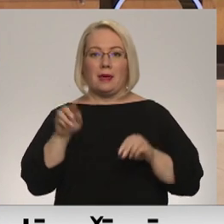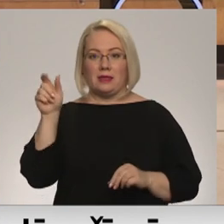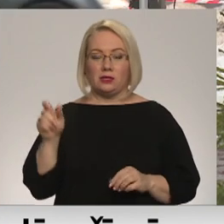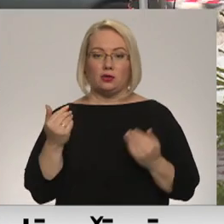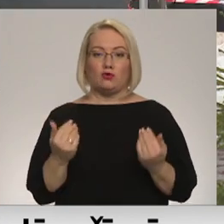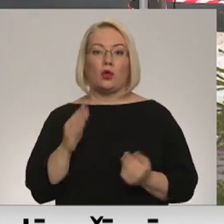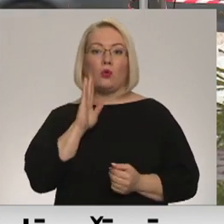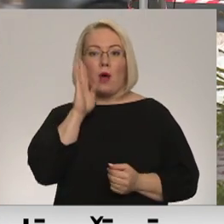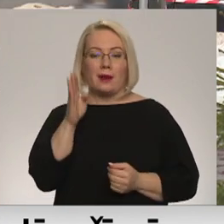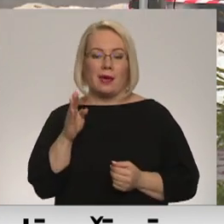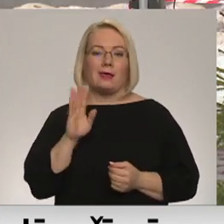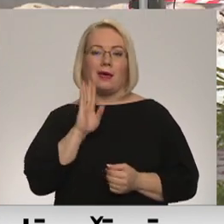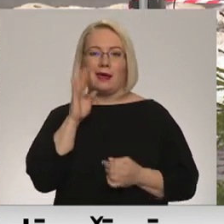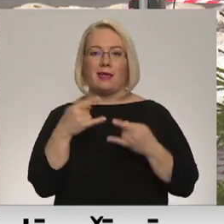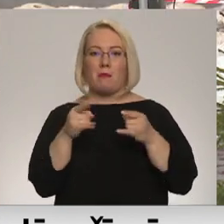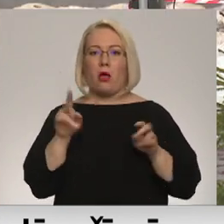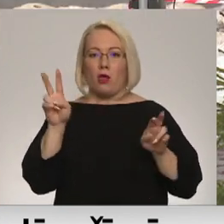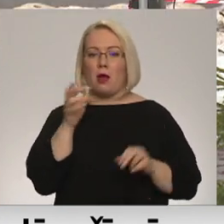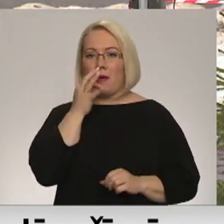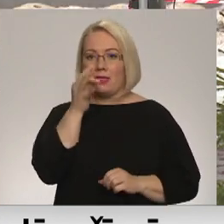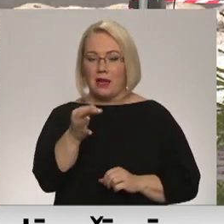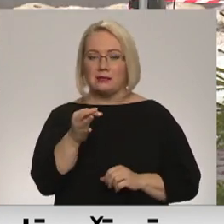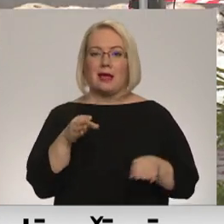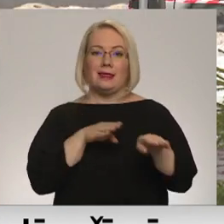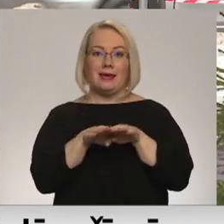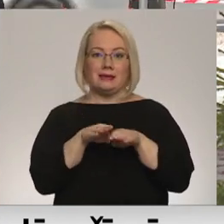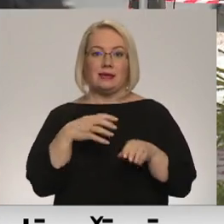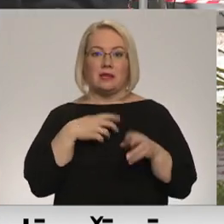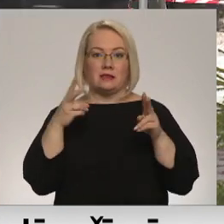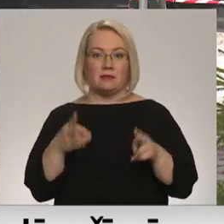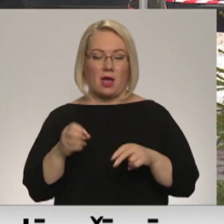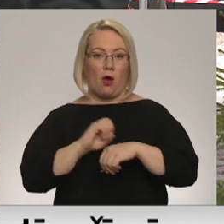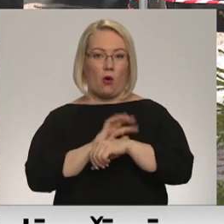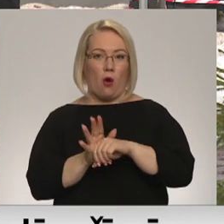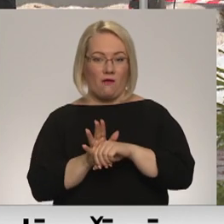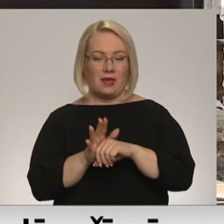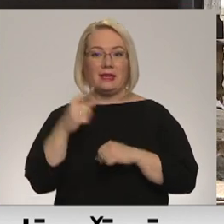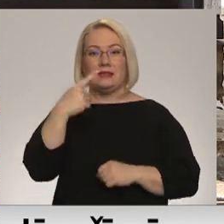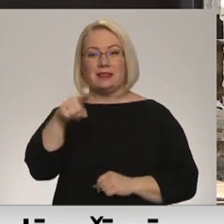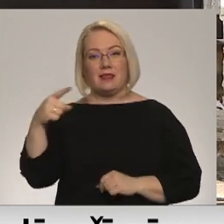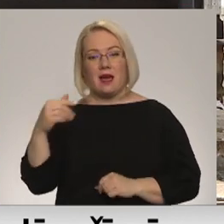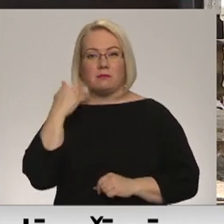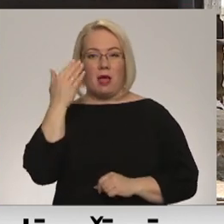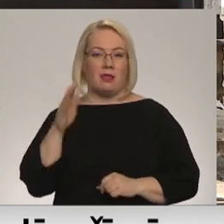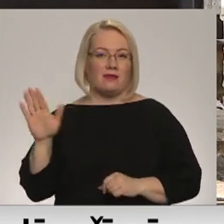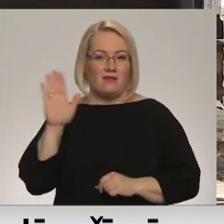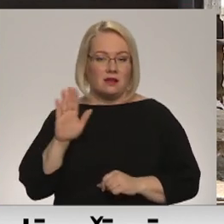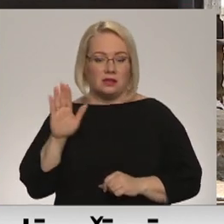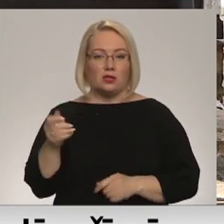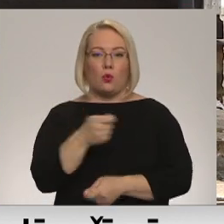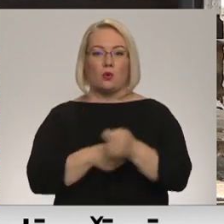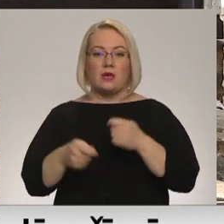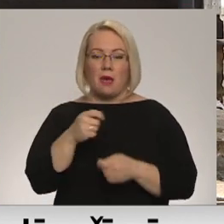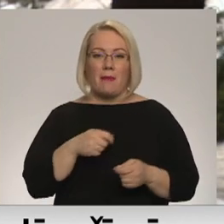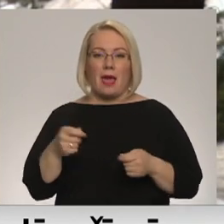Rīta panrāma pauda, ka pie līdzīgas saslimstības ar Covid-19 citās Baltijas valstīs uzņēmējiem ir